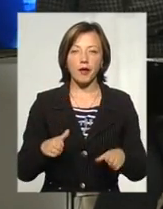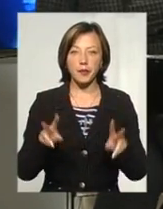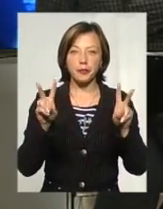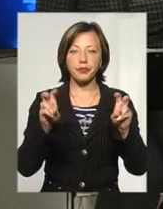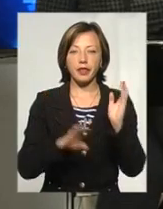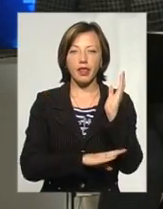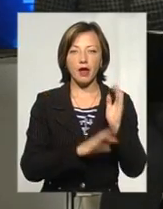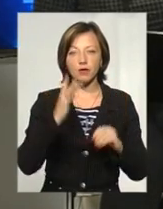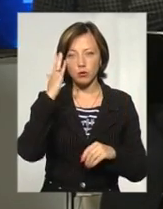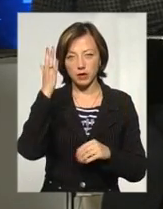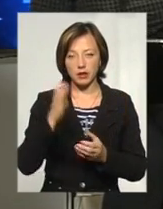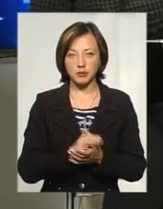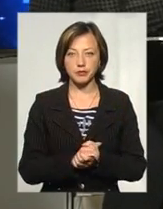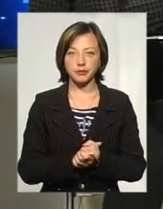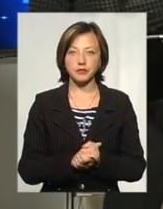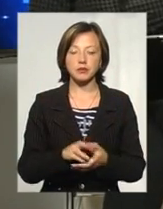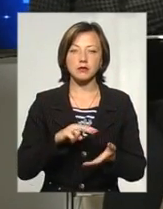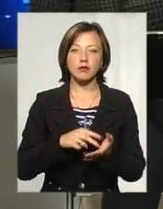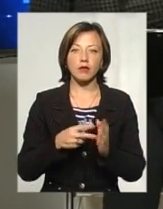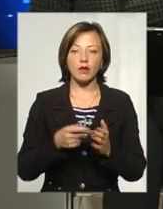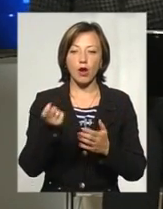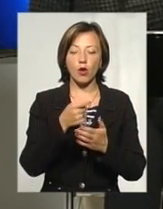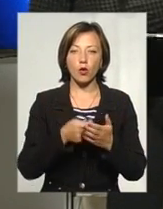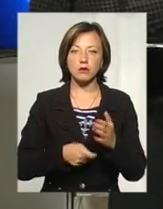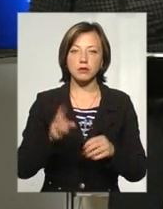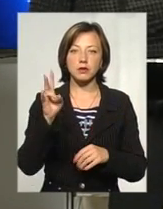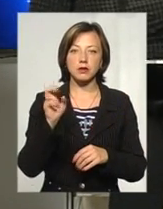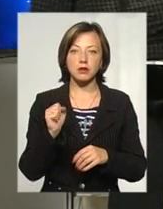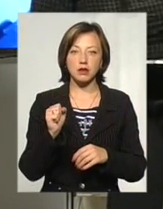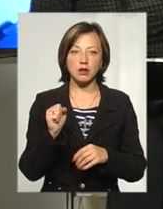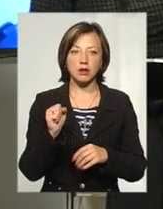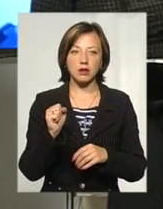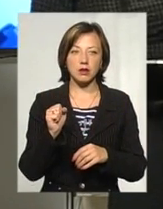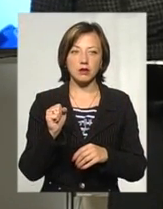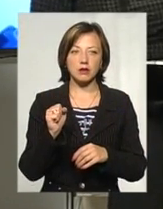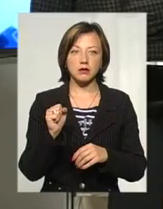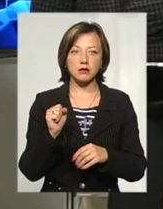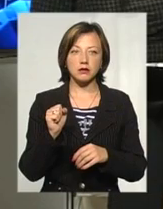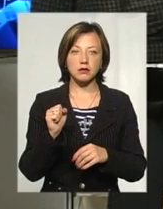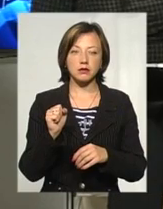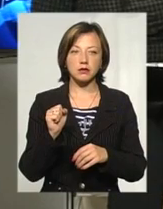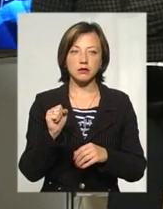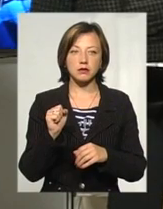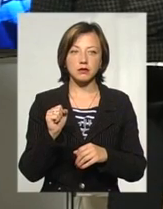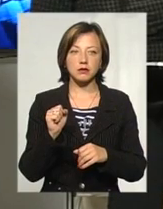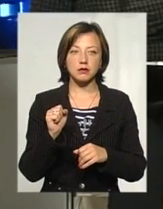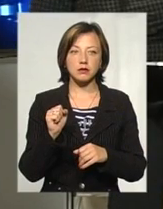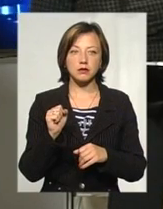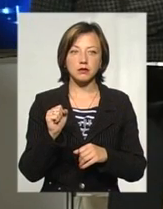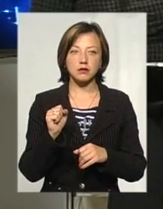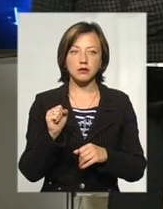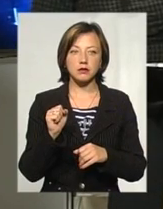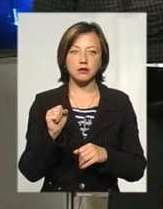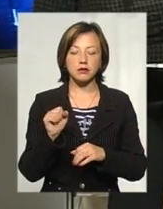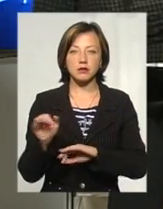розпис в райдузі, розпис в будинку, котельні.